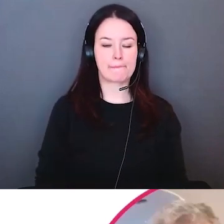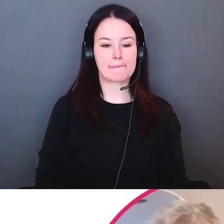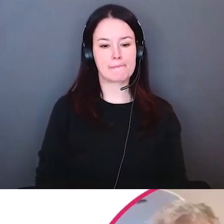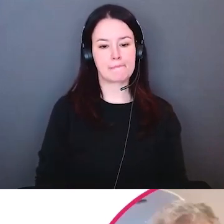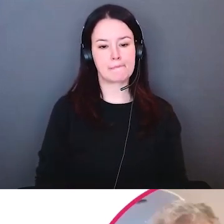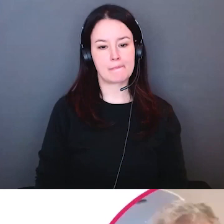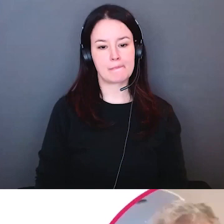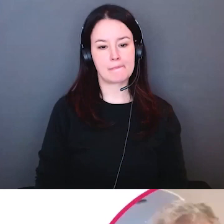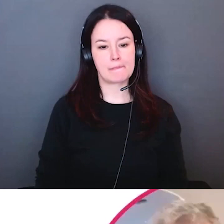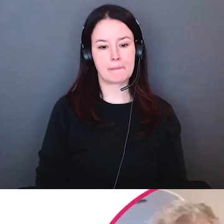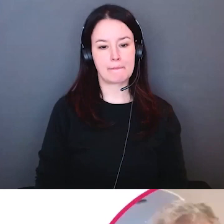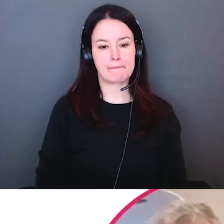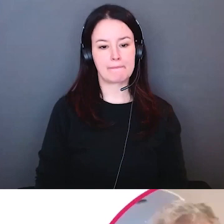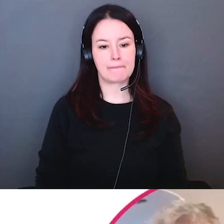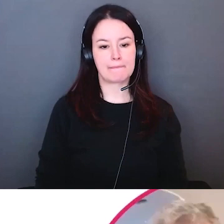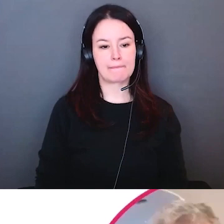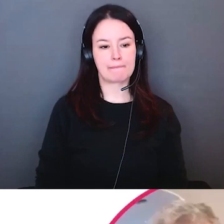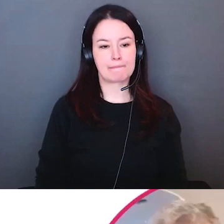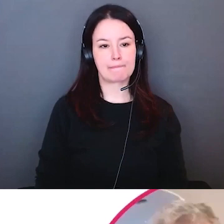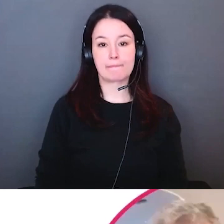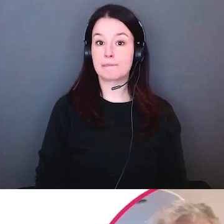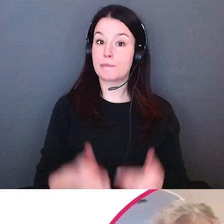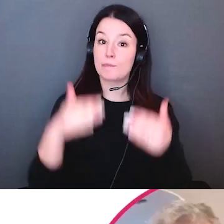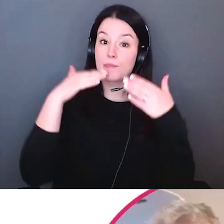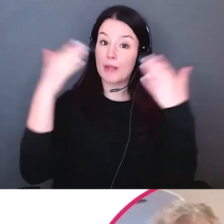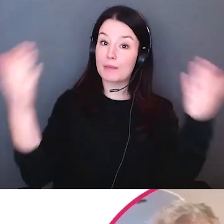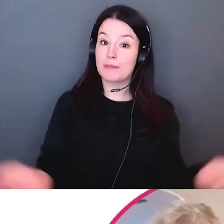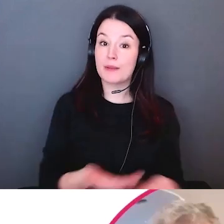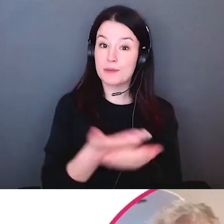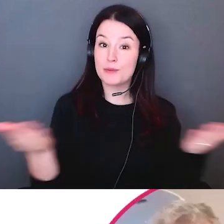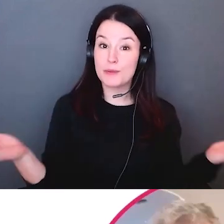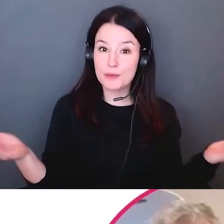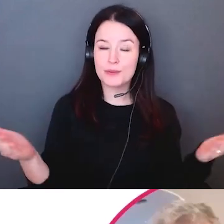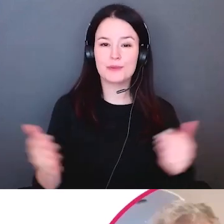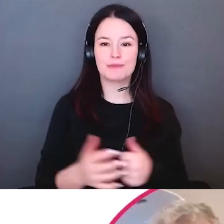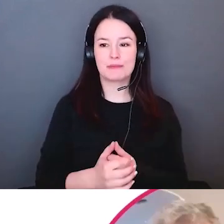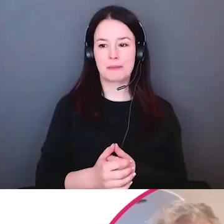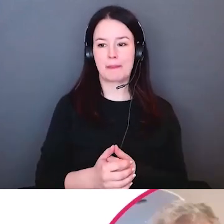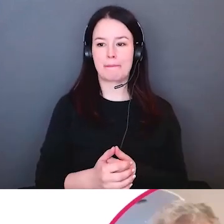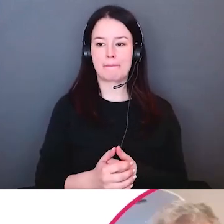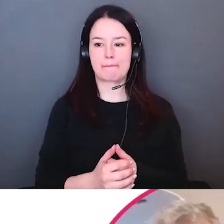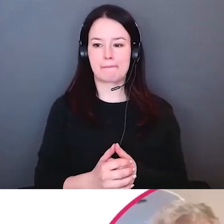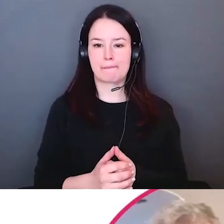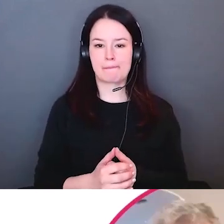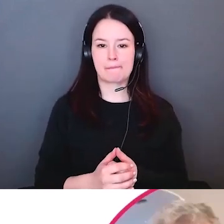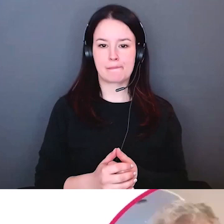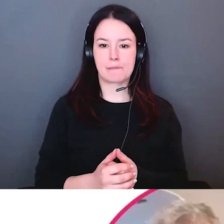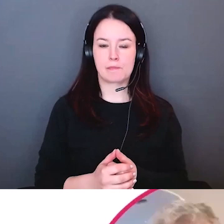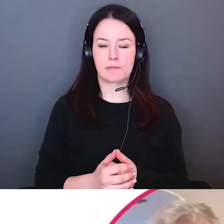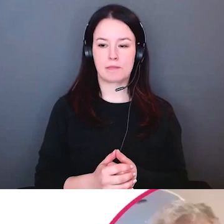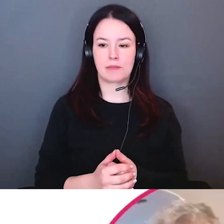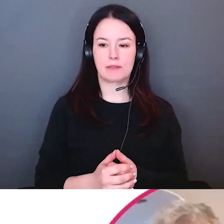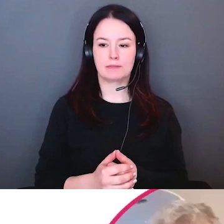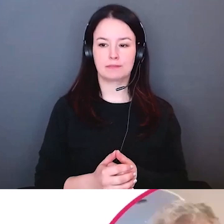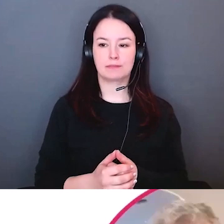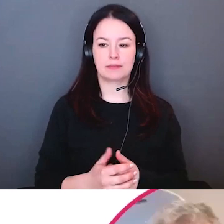'Irlande. Il est au Canada depuis les années 80.